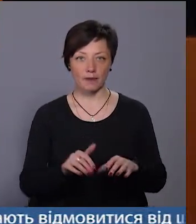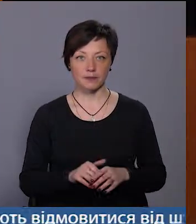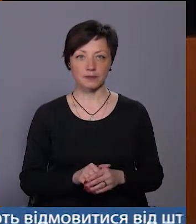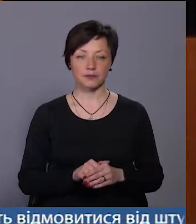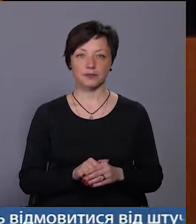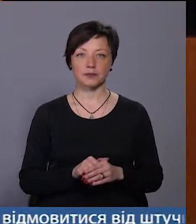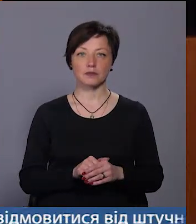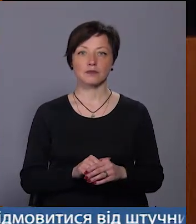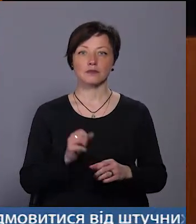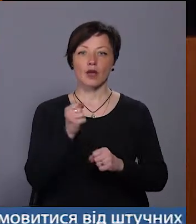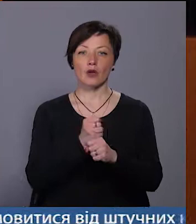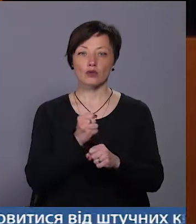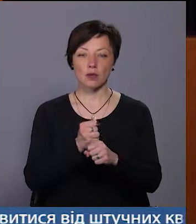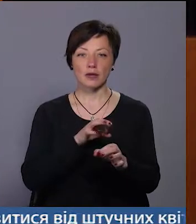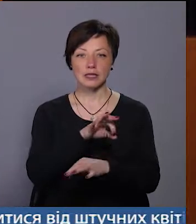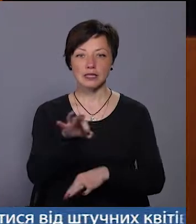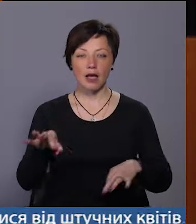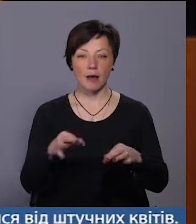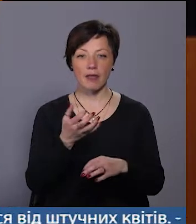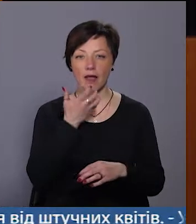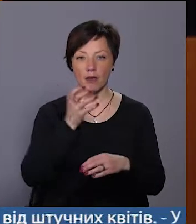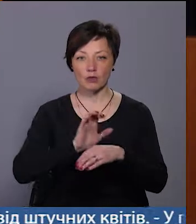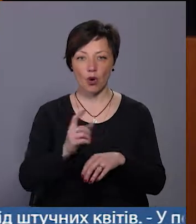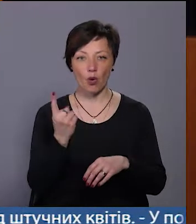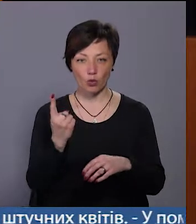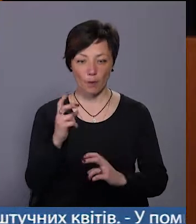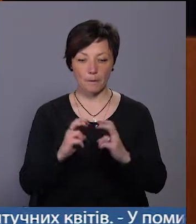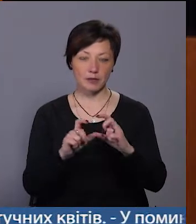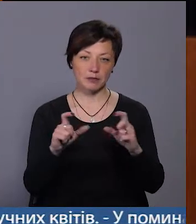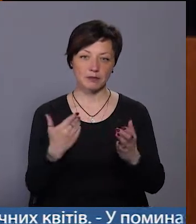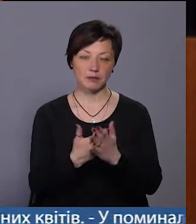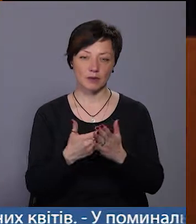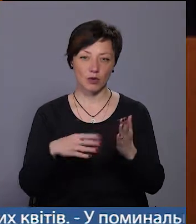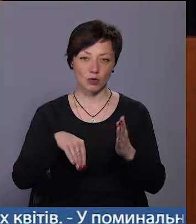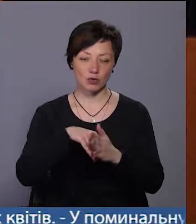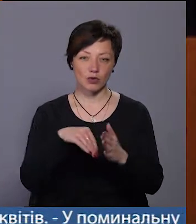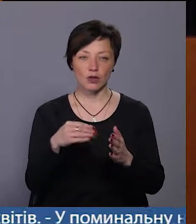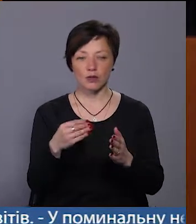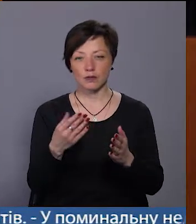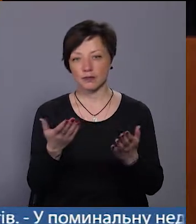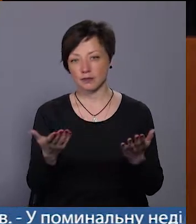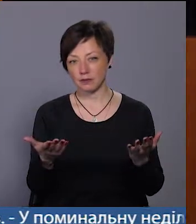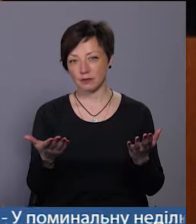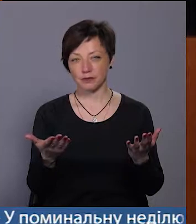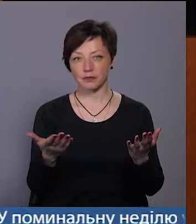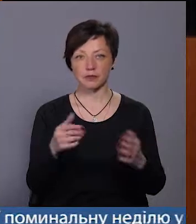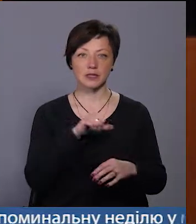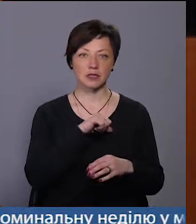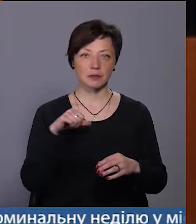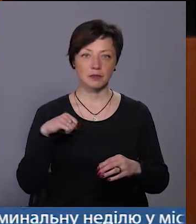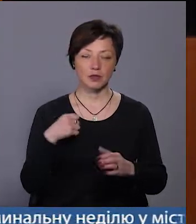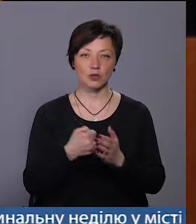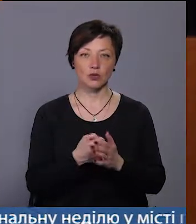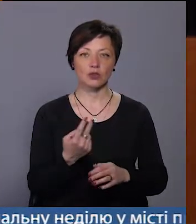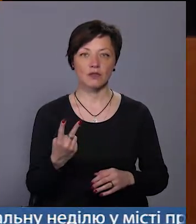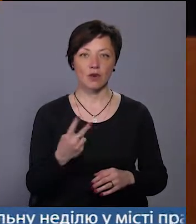Розробка схеми теплопостачання для одного підприємства орієнтовно це десь коштуватиме до, якщо б ми самі це робили, до